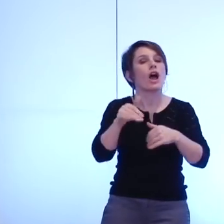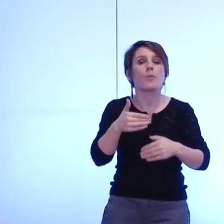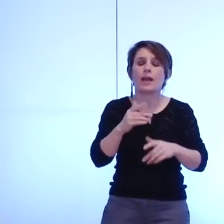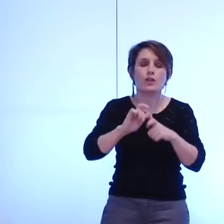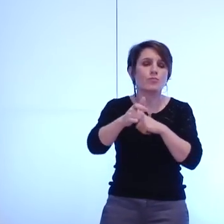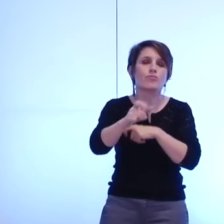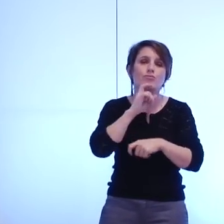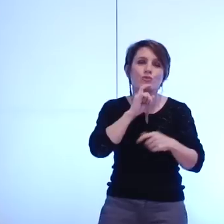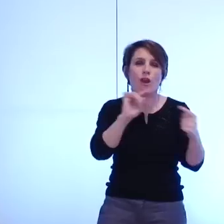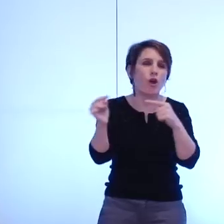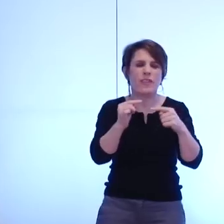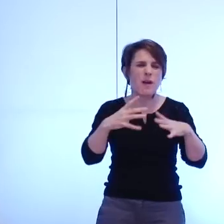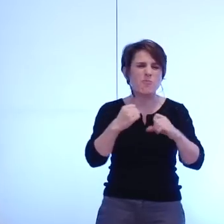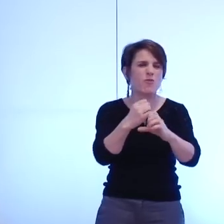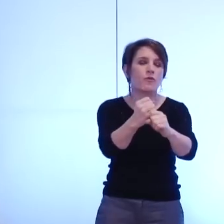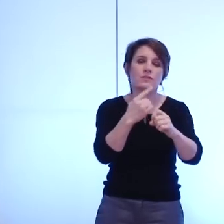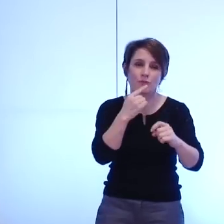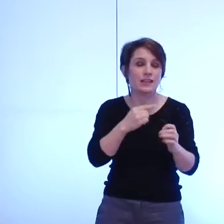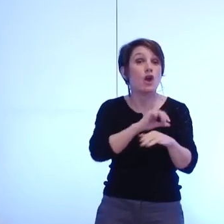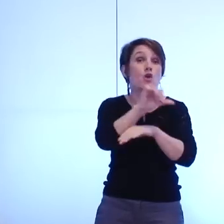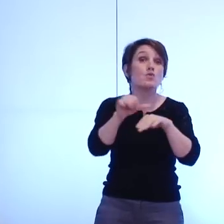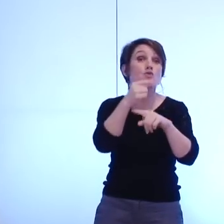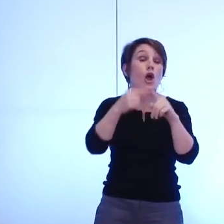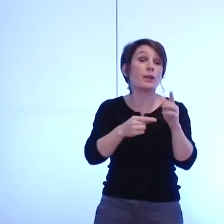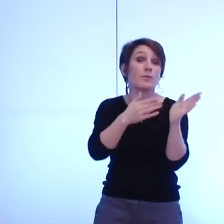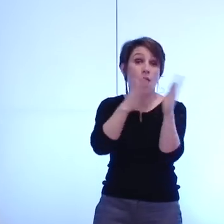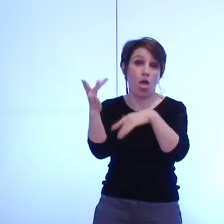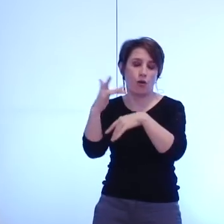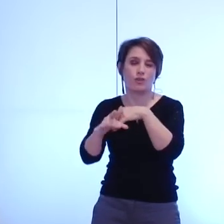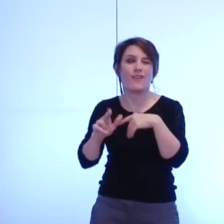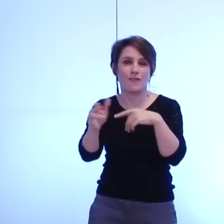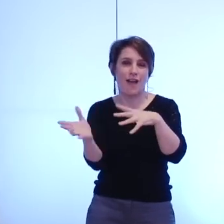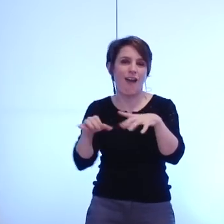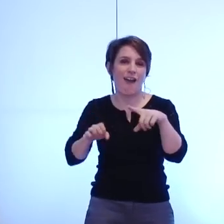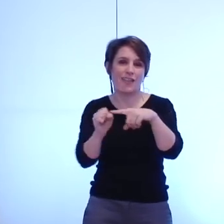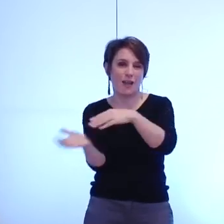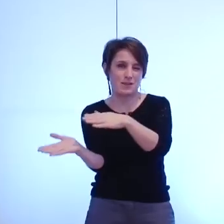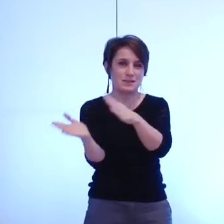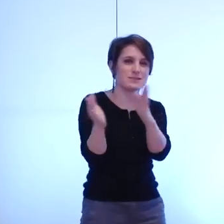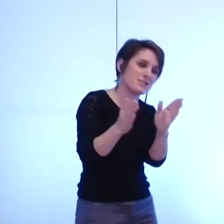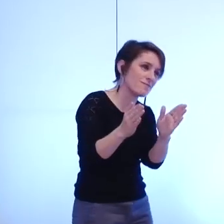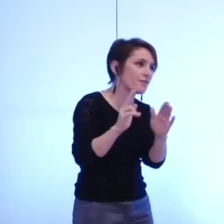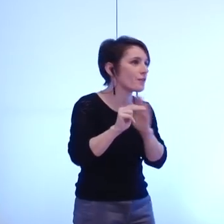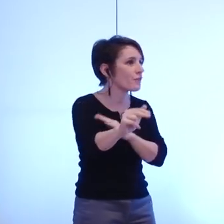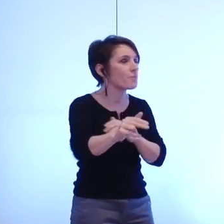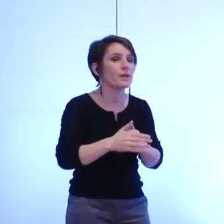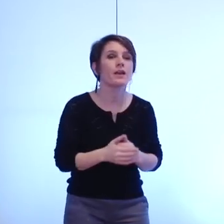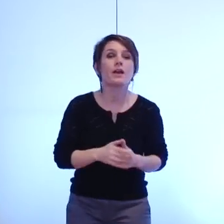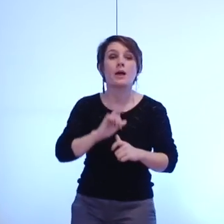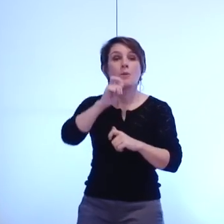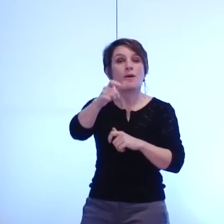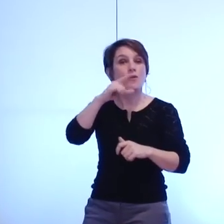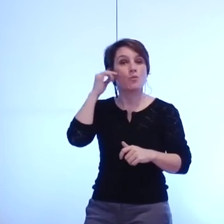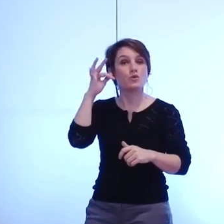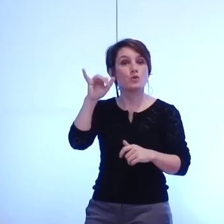débats par la suite je vous invite quand même à faire court monsieur Philippi j'ai compris que le message s'adressait à